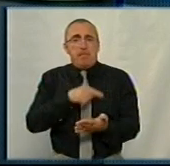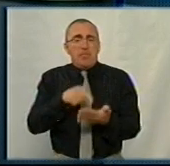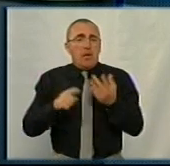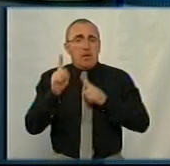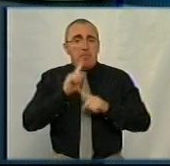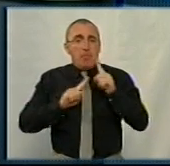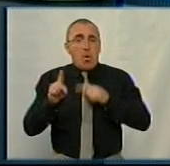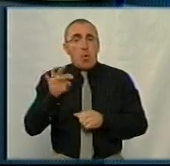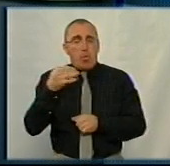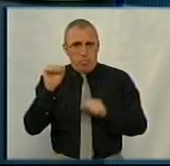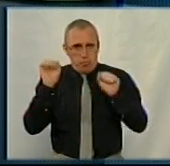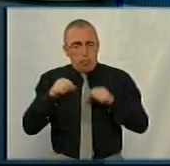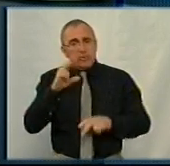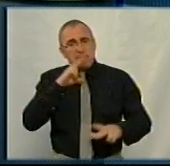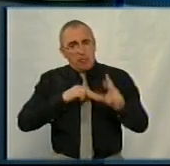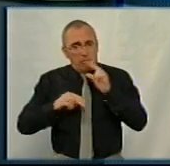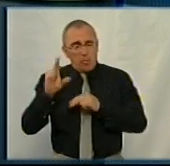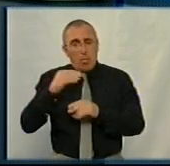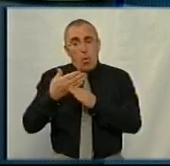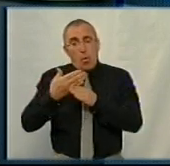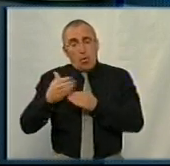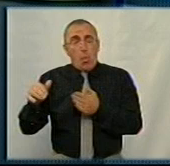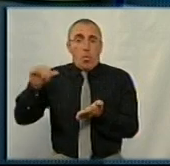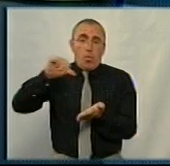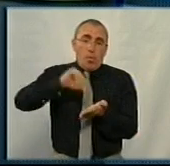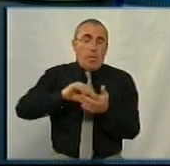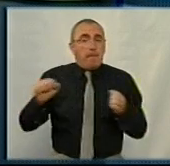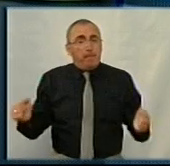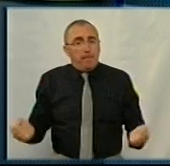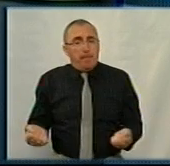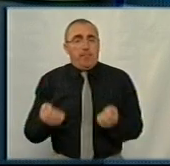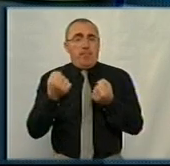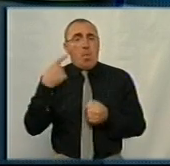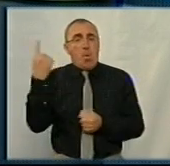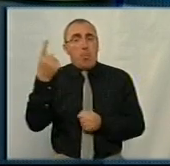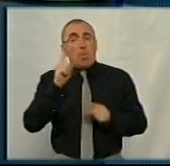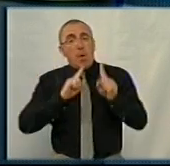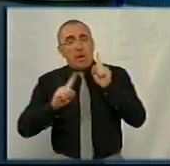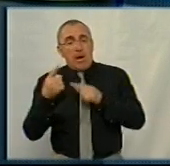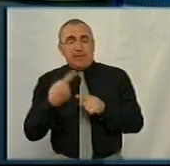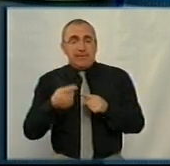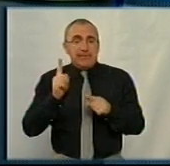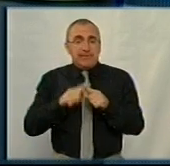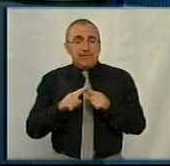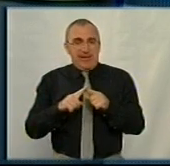Міська рада Кропивницького може сподіватись на долеву участь чи на підтримку обласної ради в цій компоненті, адже, наприклад,